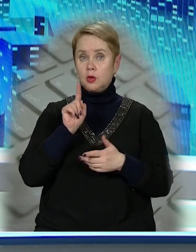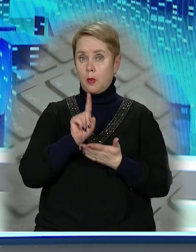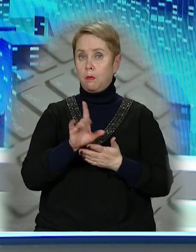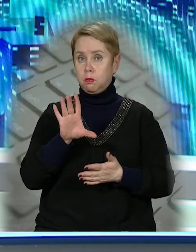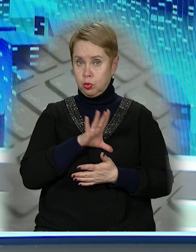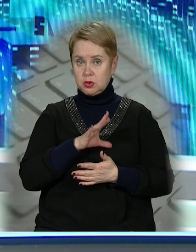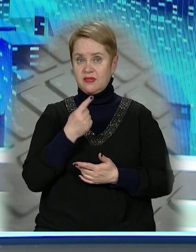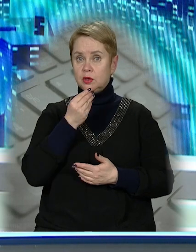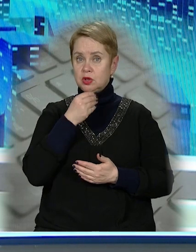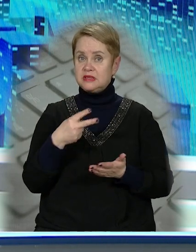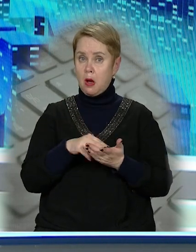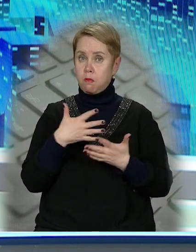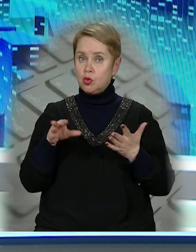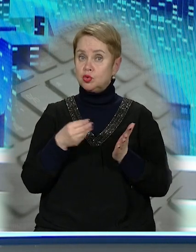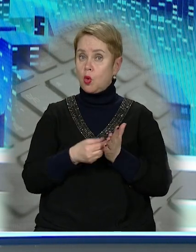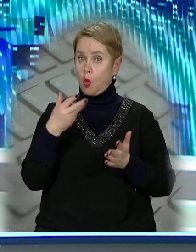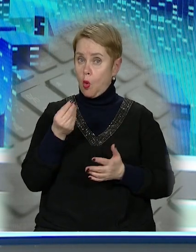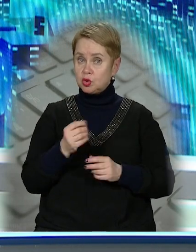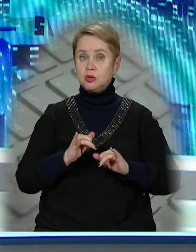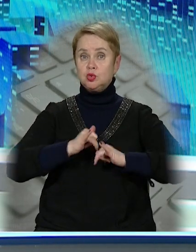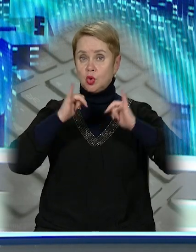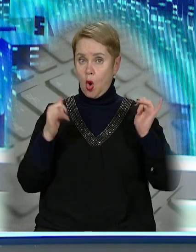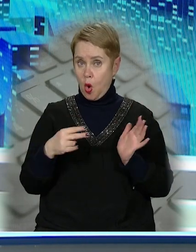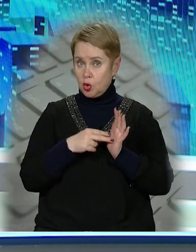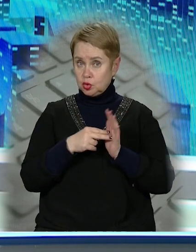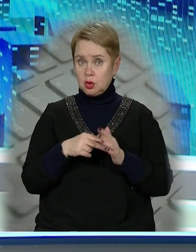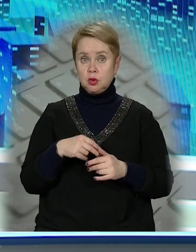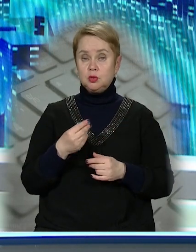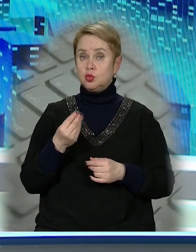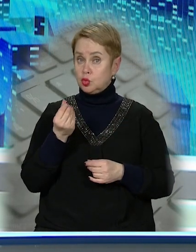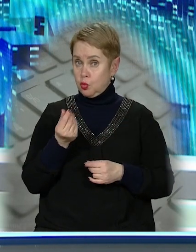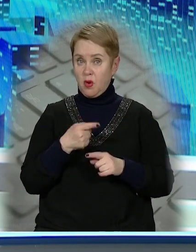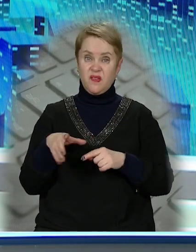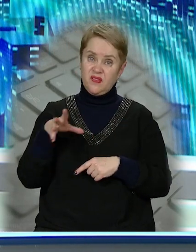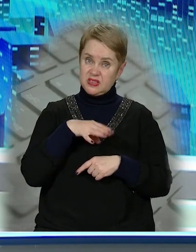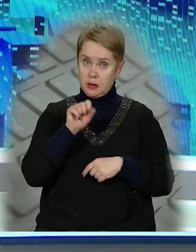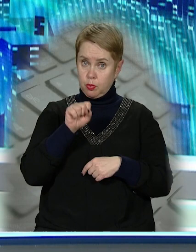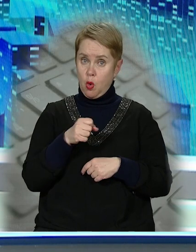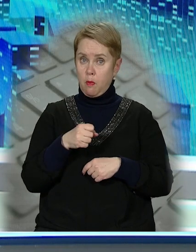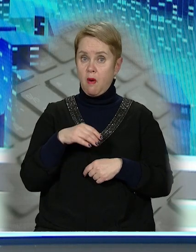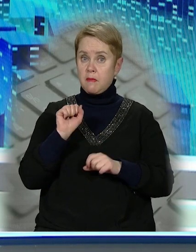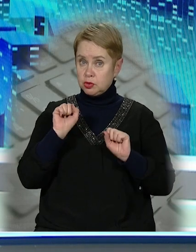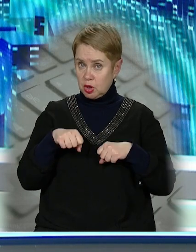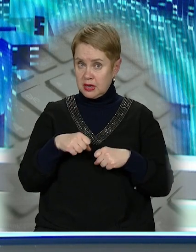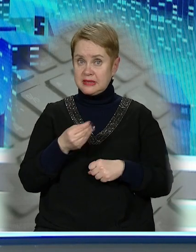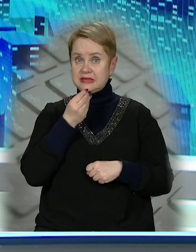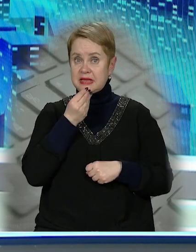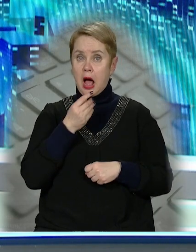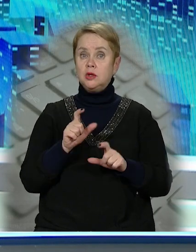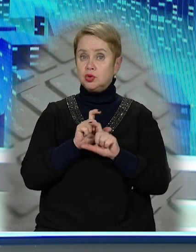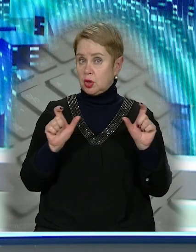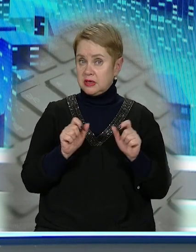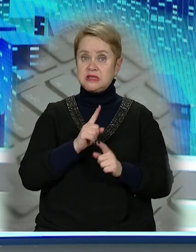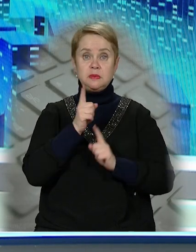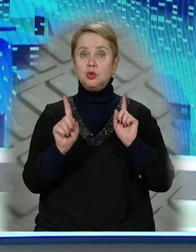має бути. Одночас їжа стала більше коштувати, і здорожчання становить значну суму. Чи всім будуть по кишені шкільні сніданки і